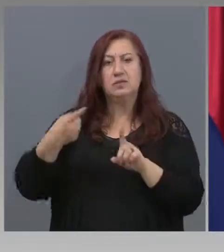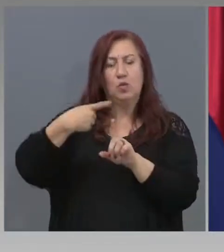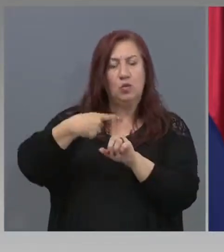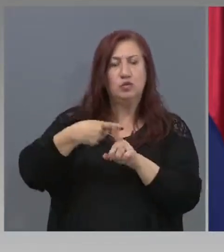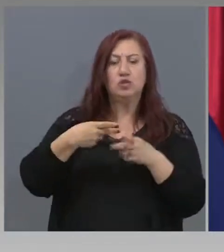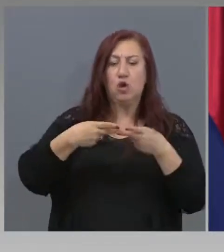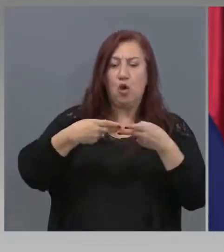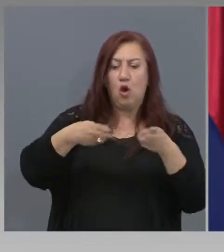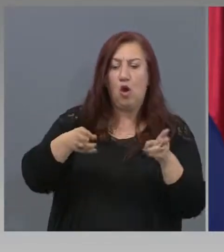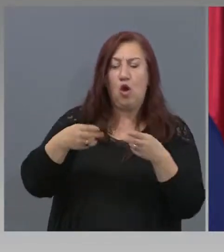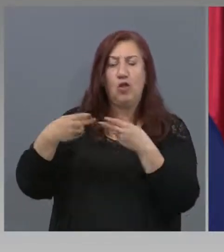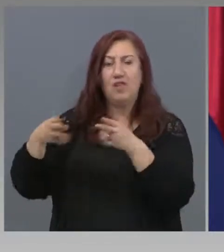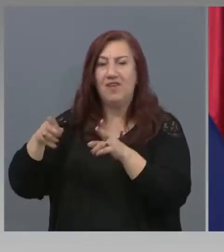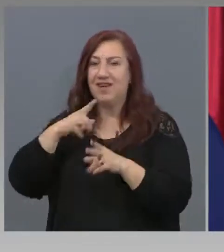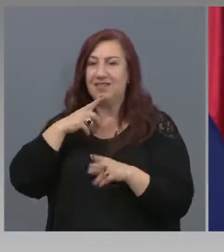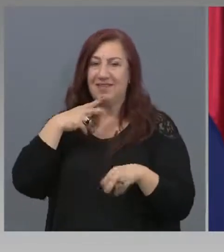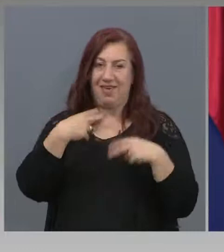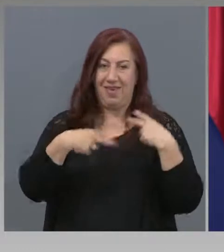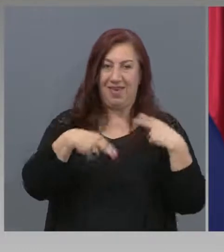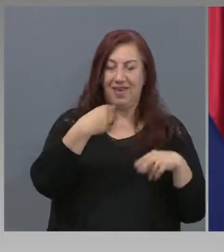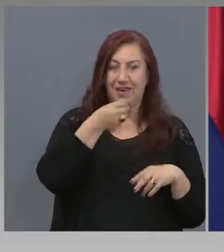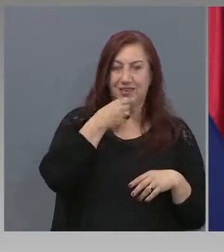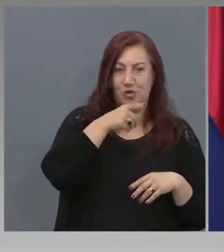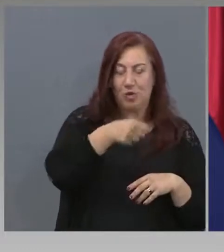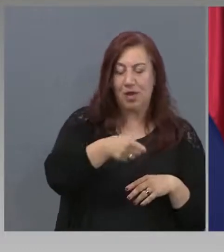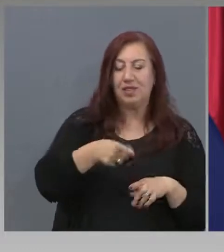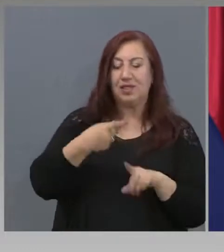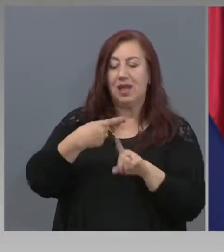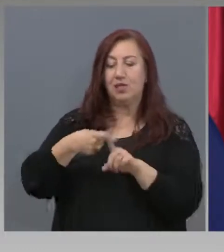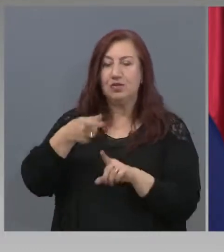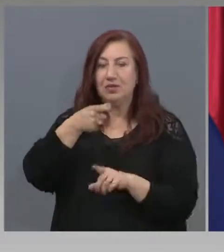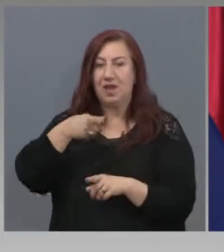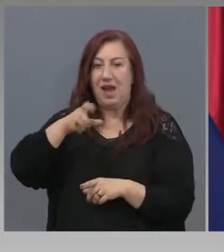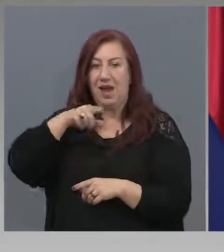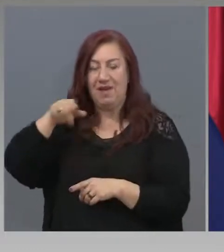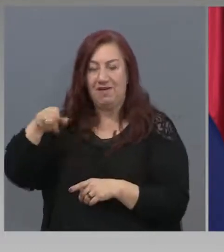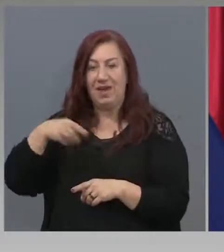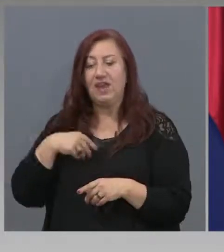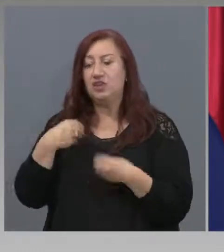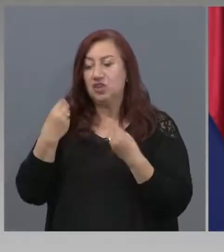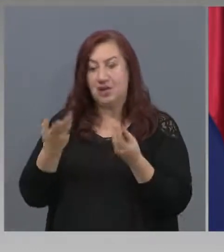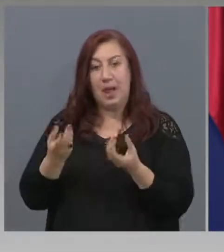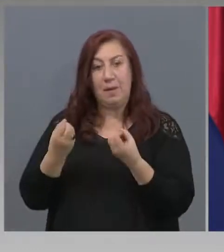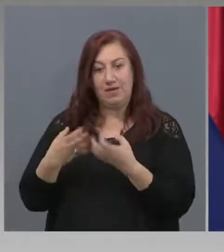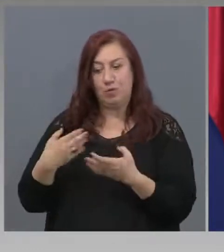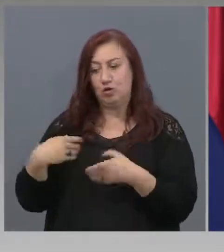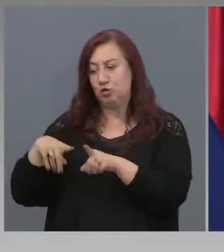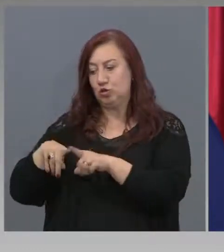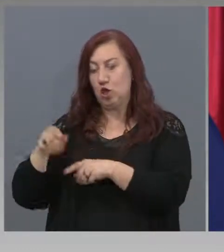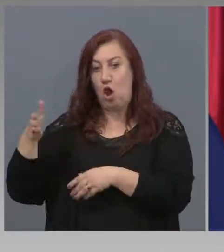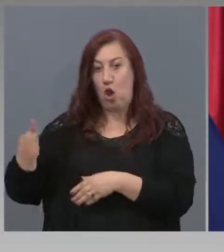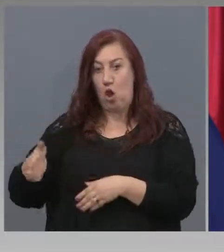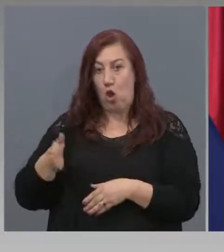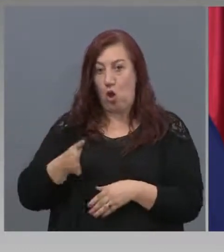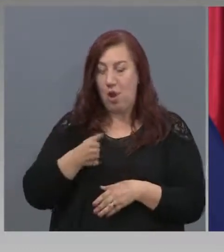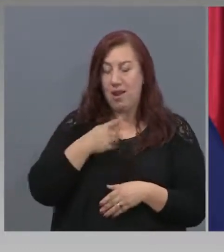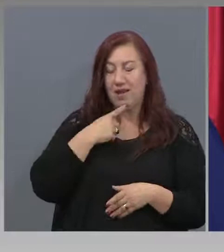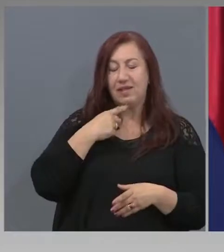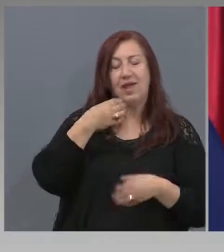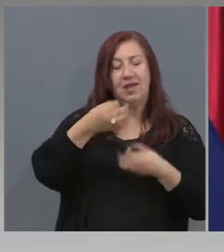на ресторант и кафета. Но ще дадам възможност на колегите, защото става дума за техни предложения, да ви кажа повече детайли